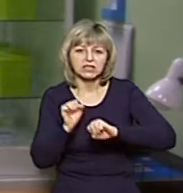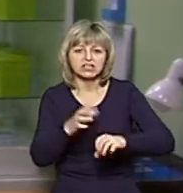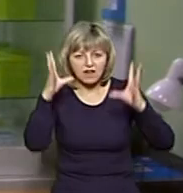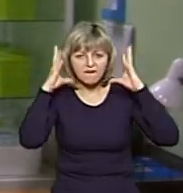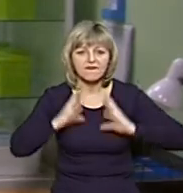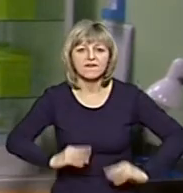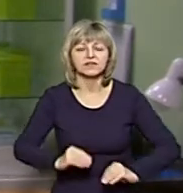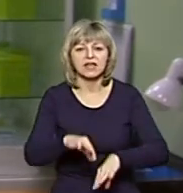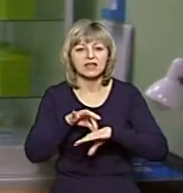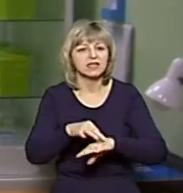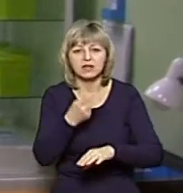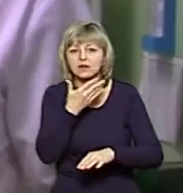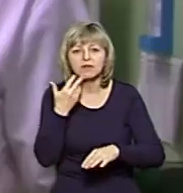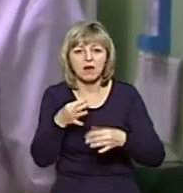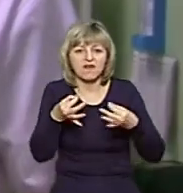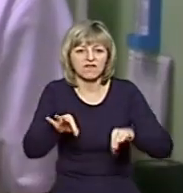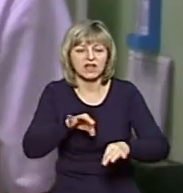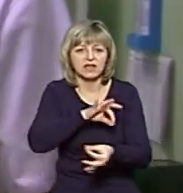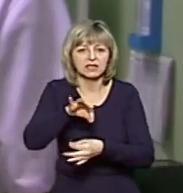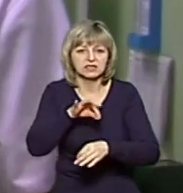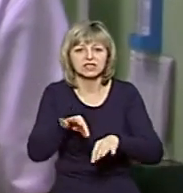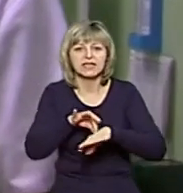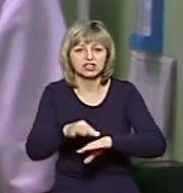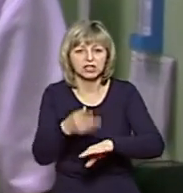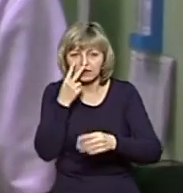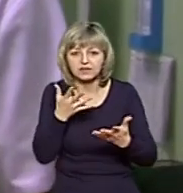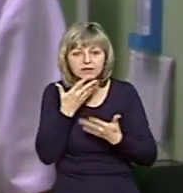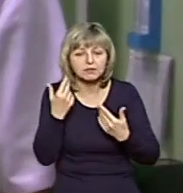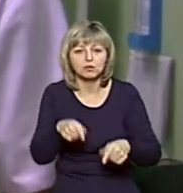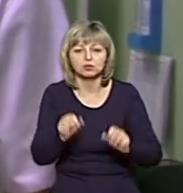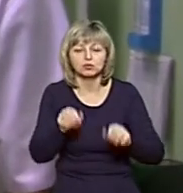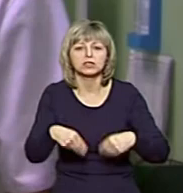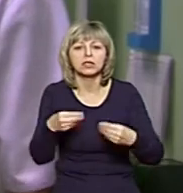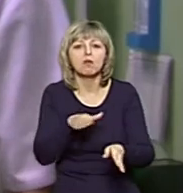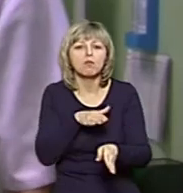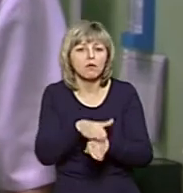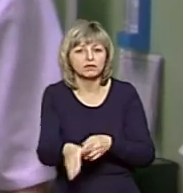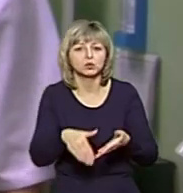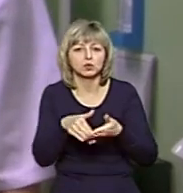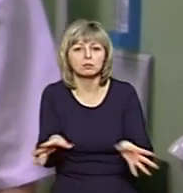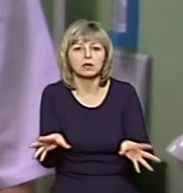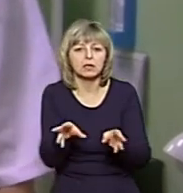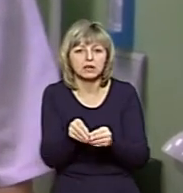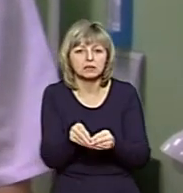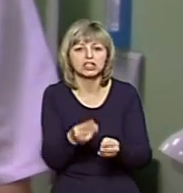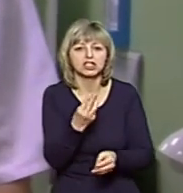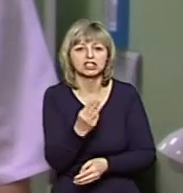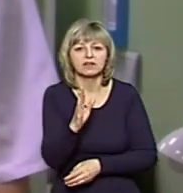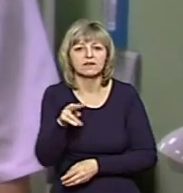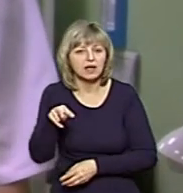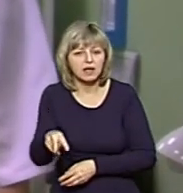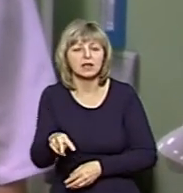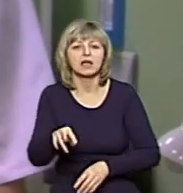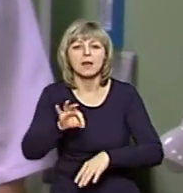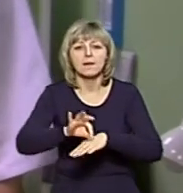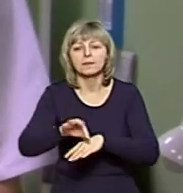що немає відкритих ділянок шкір. Тут можемо надати повністю реанімаційну допомогу разом із ШВЛ пацієнта